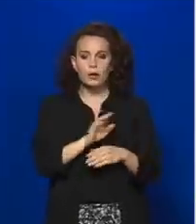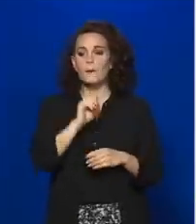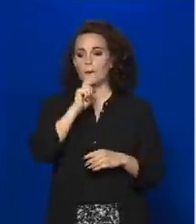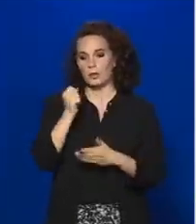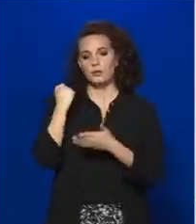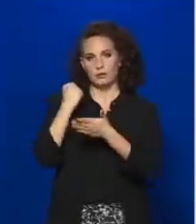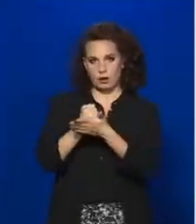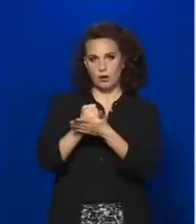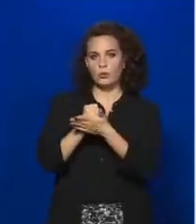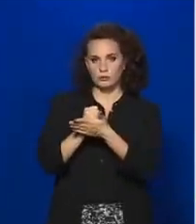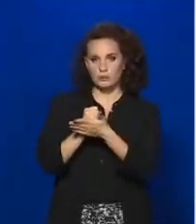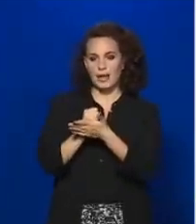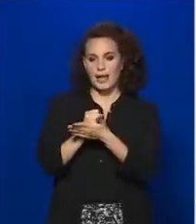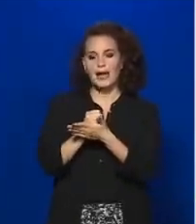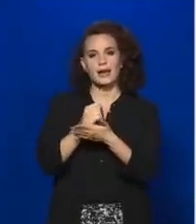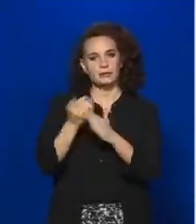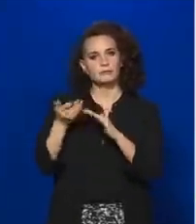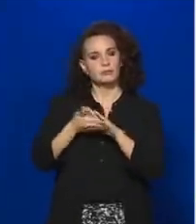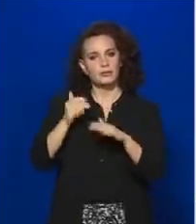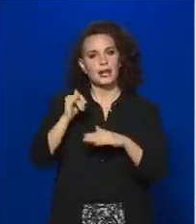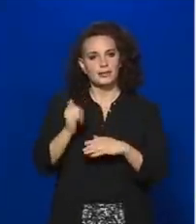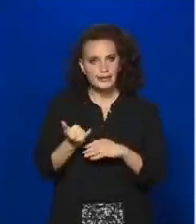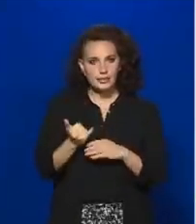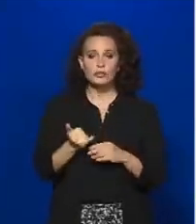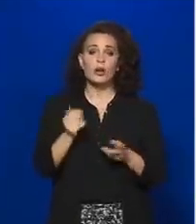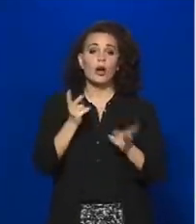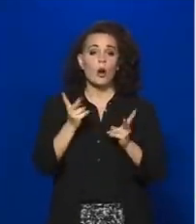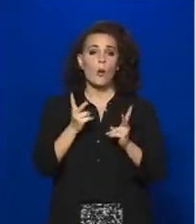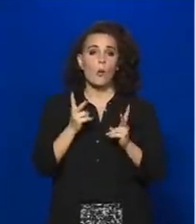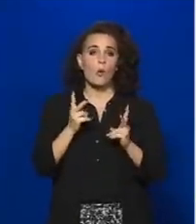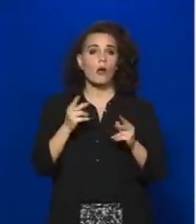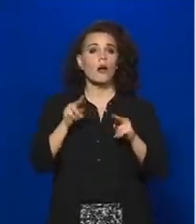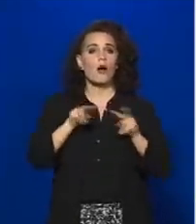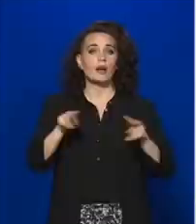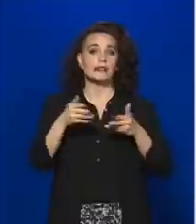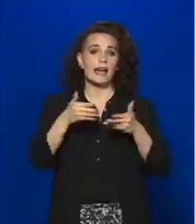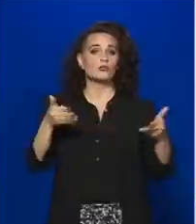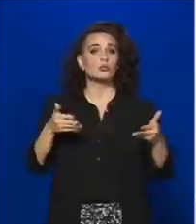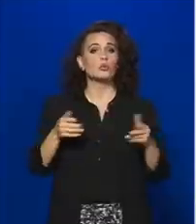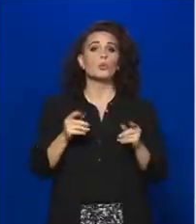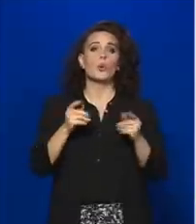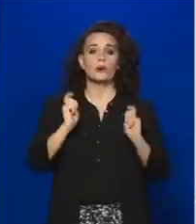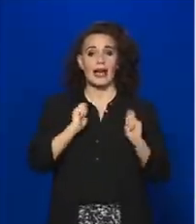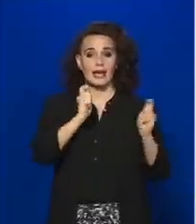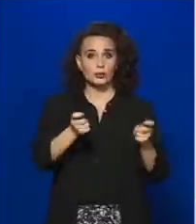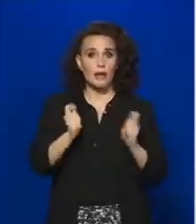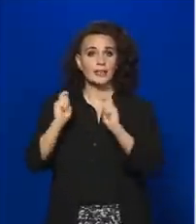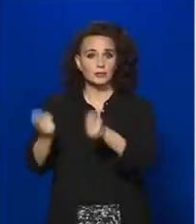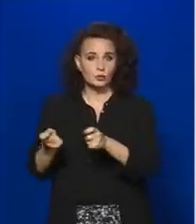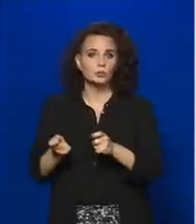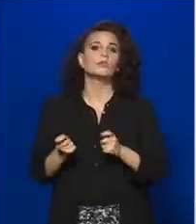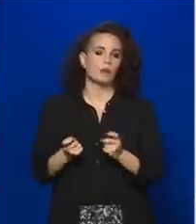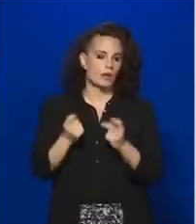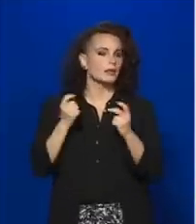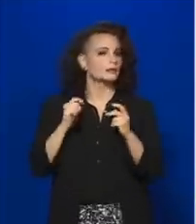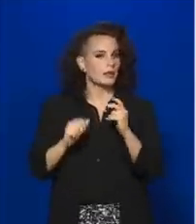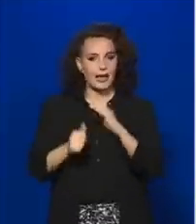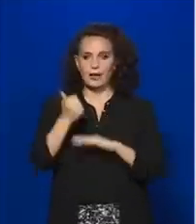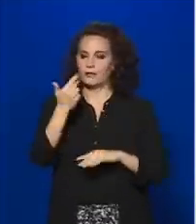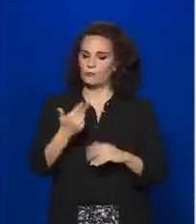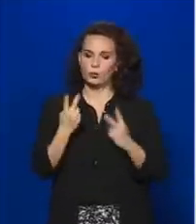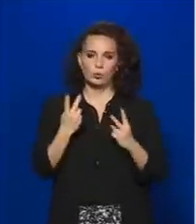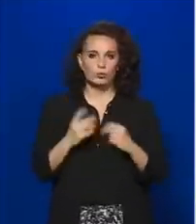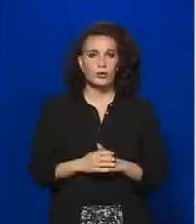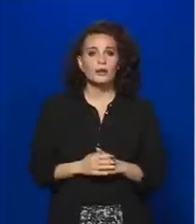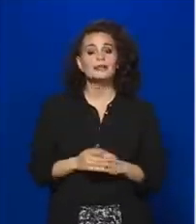szerint is meghatározott körben ott, ahol átruháztunk hatásköröket elsőbsége van, de az rendkívül fontos, hogy ez csak a